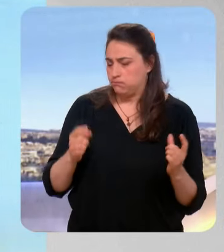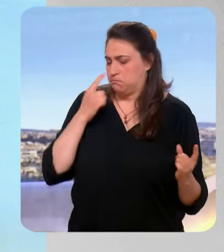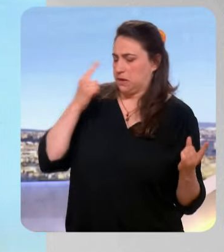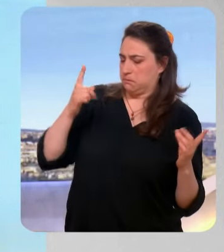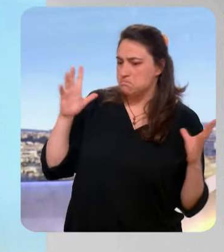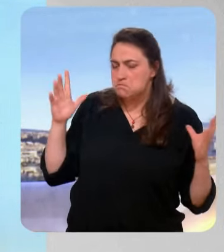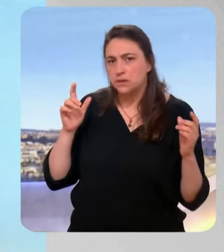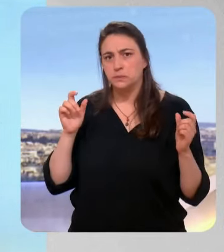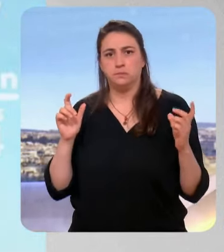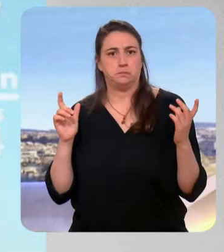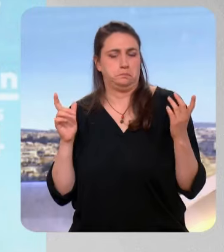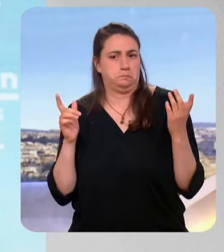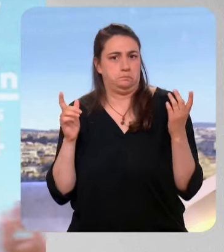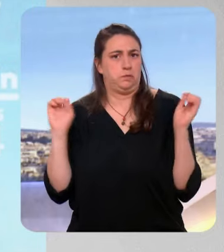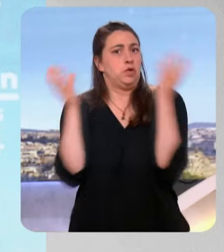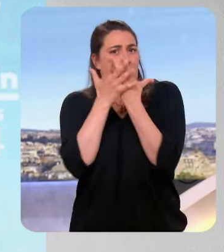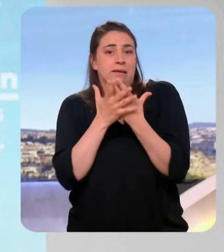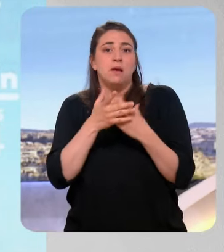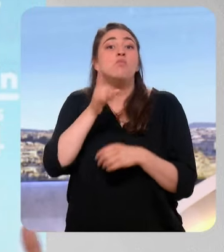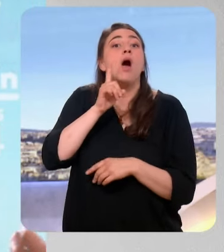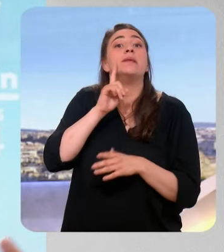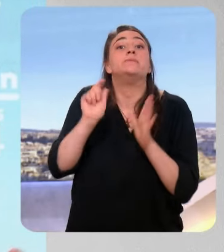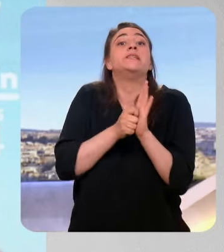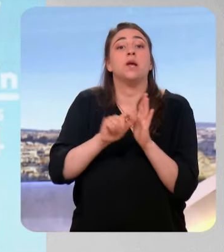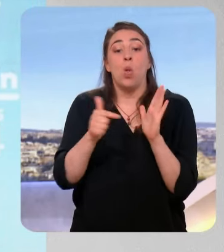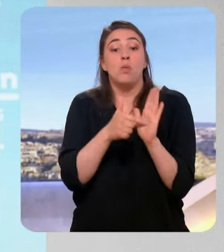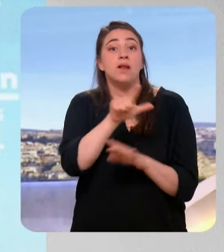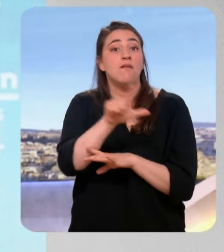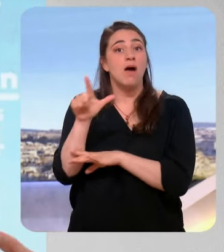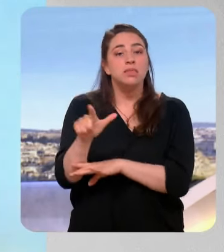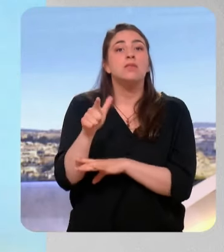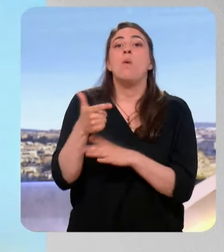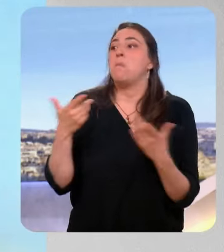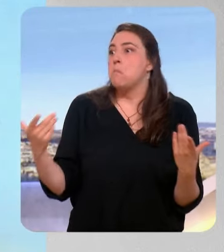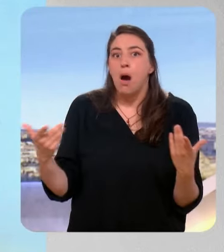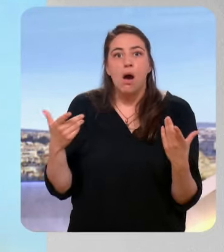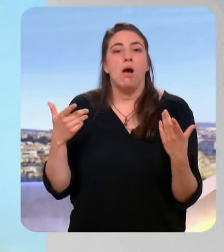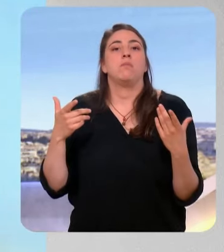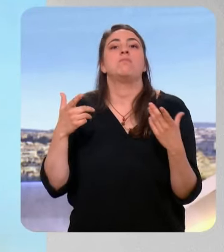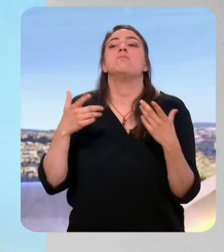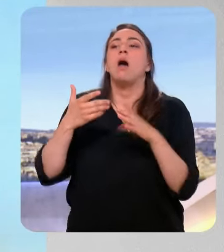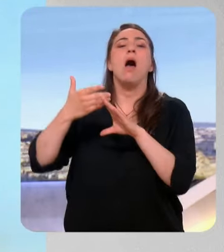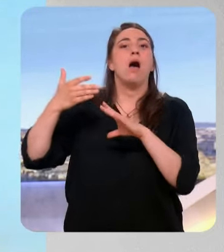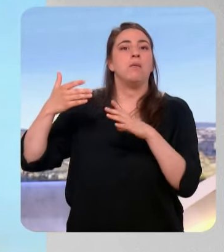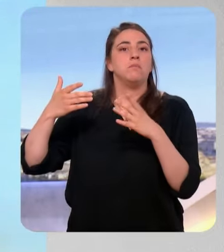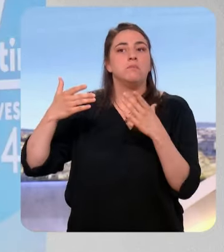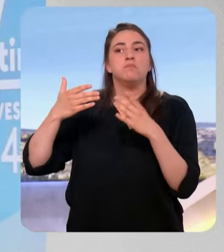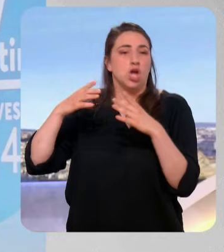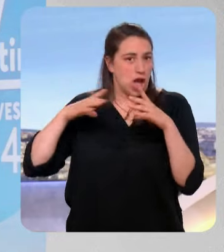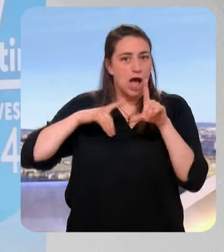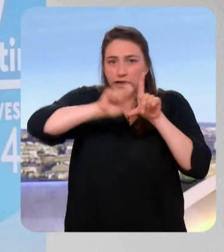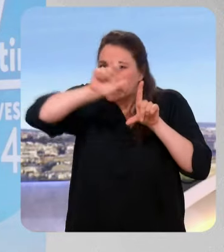instituts de sondage n'avaient pas vu la vague de députés arriver, ils avaient pronostiqué, même si ce ne sont pas des pronostics, mais des études,